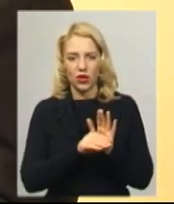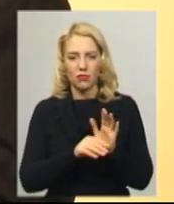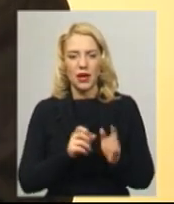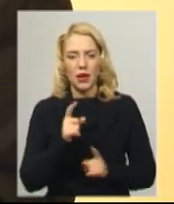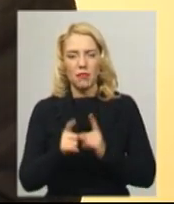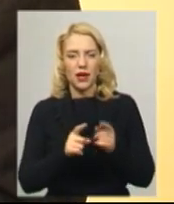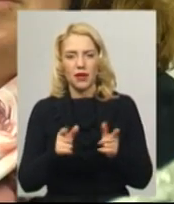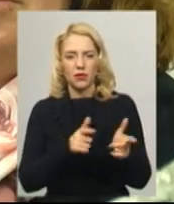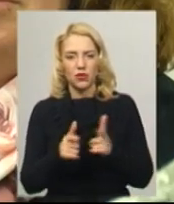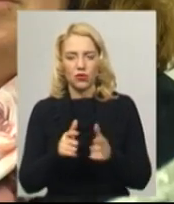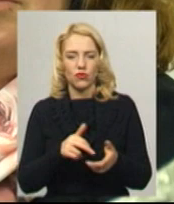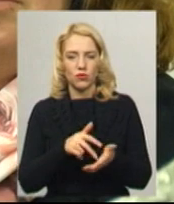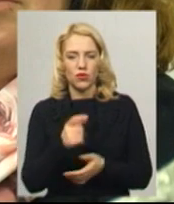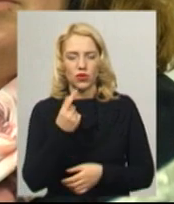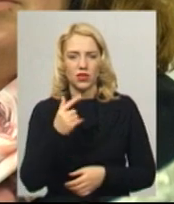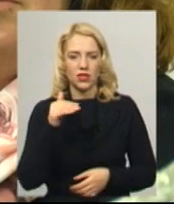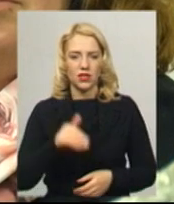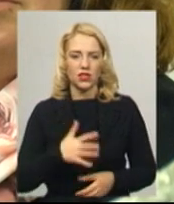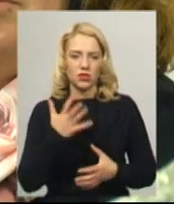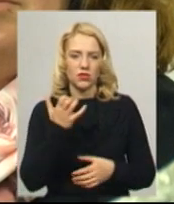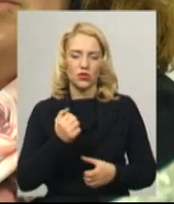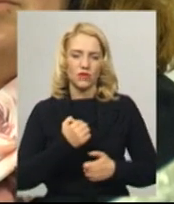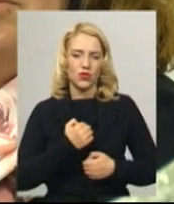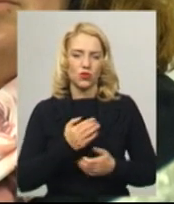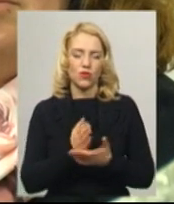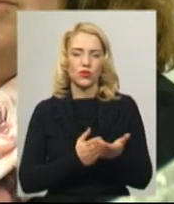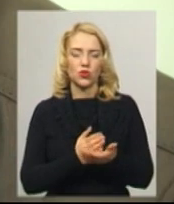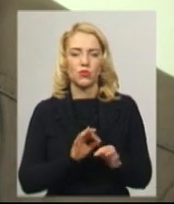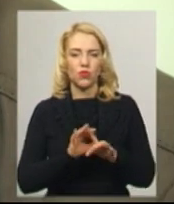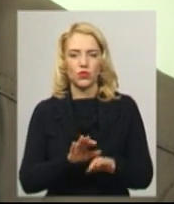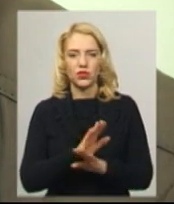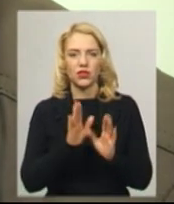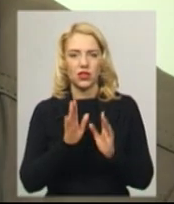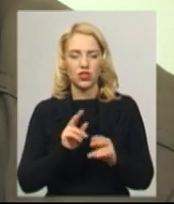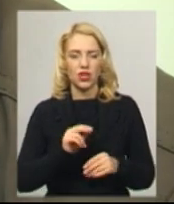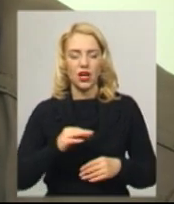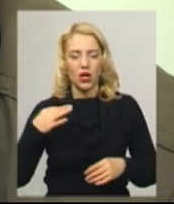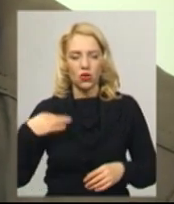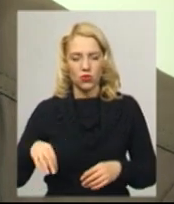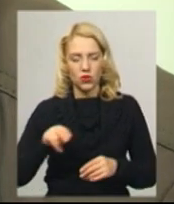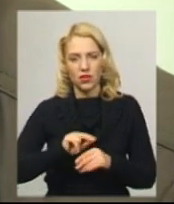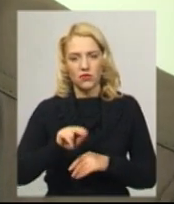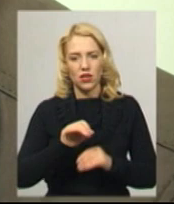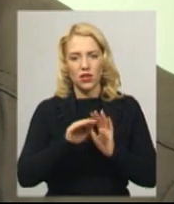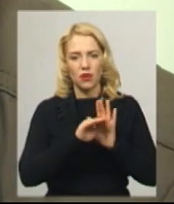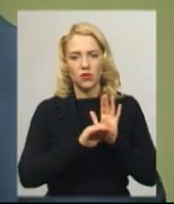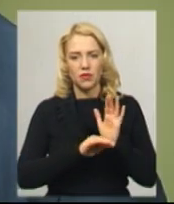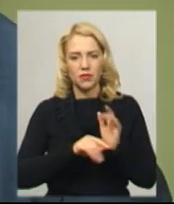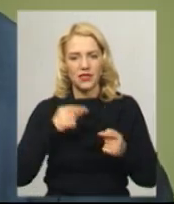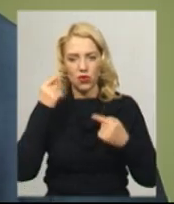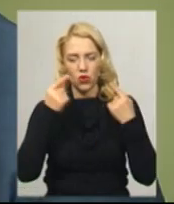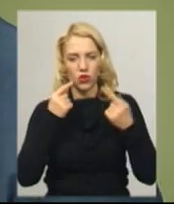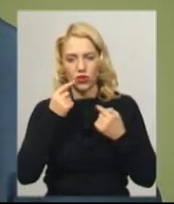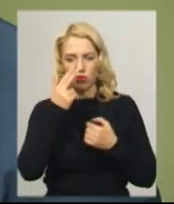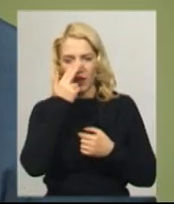Україні пройшли 11 тисяч 500 військовослужбовців. Проводиться не лише курс навчання, а й програма психологічної адаптації.